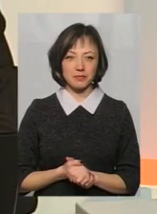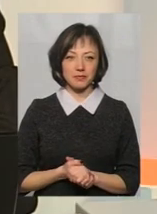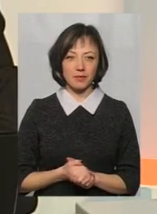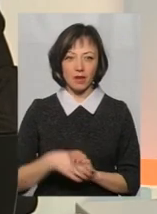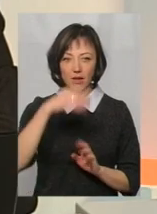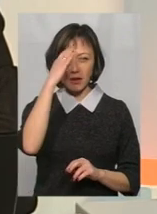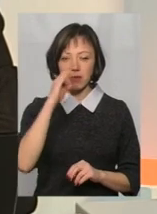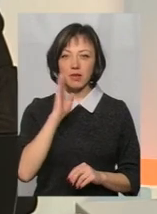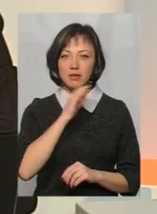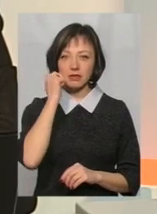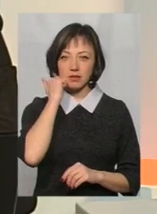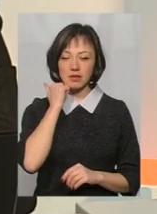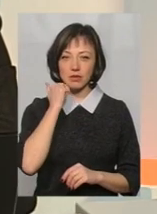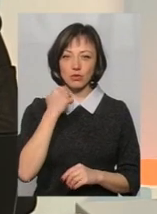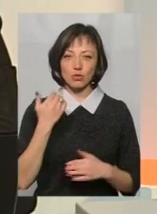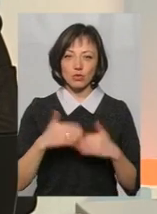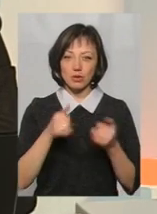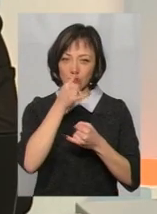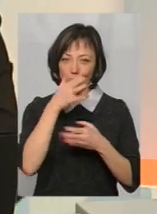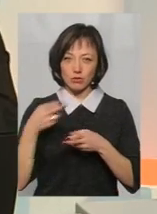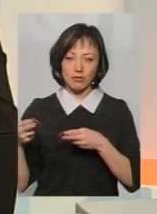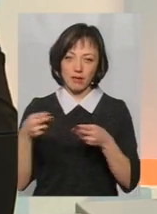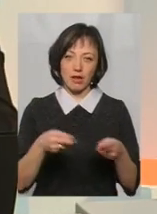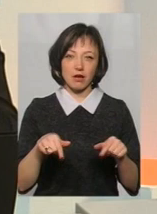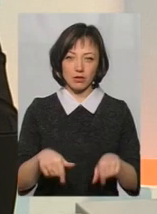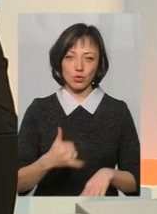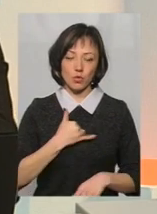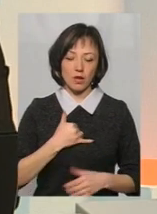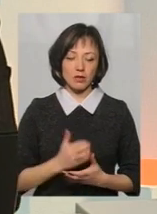дуже старі, вони вже не можуть їздити. От.